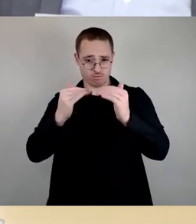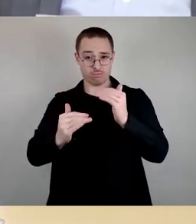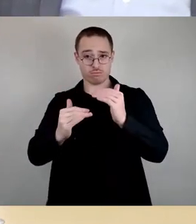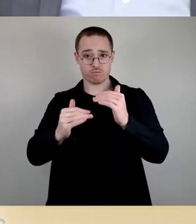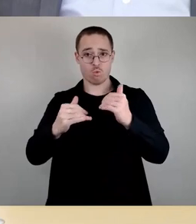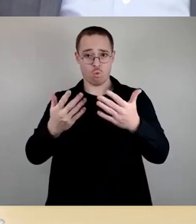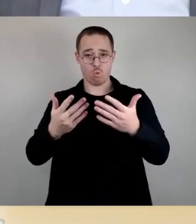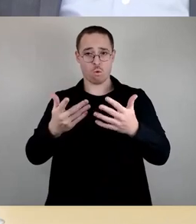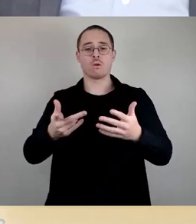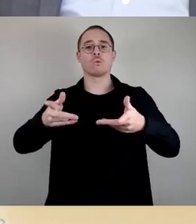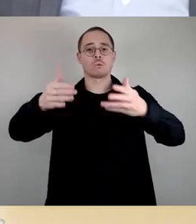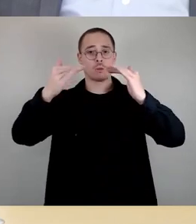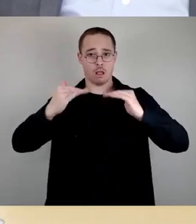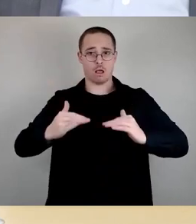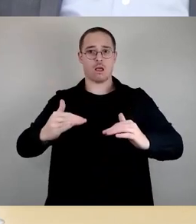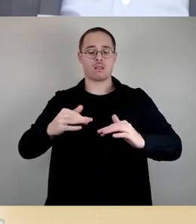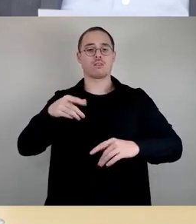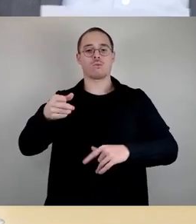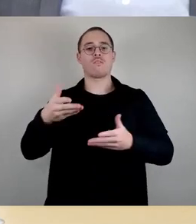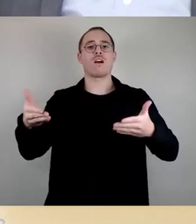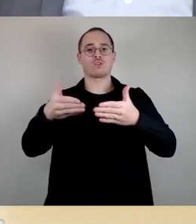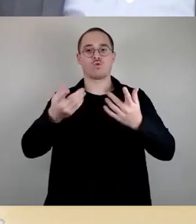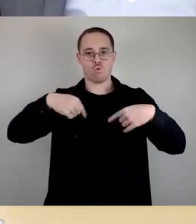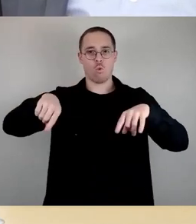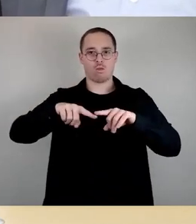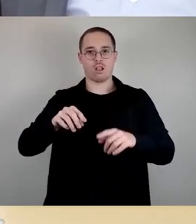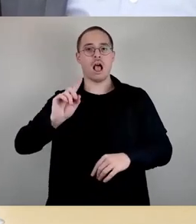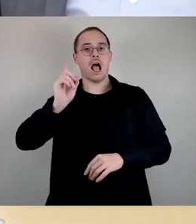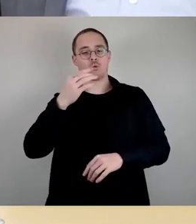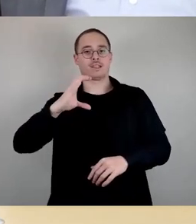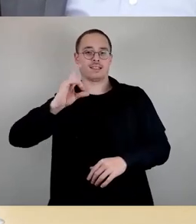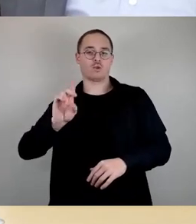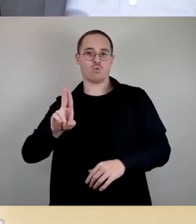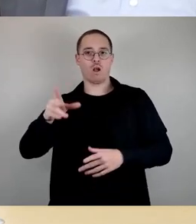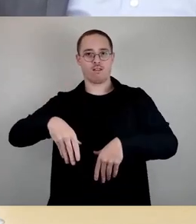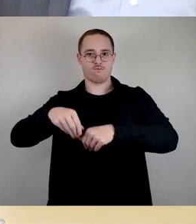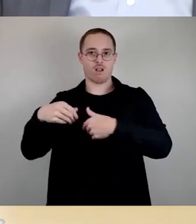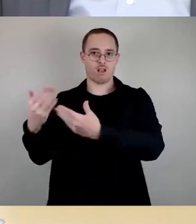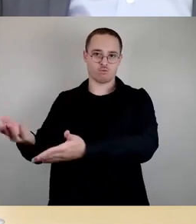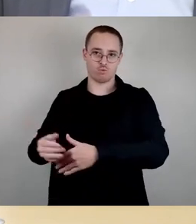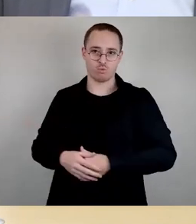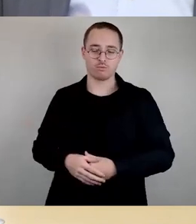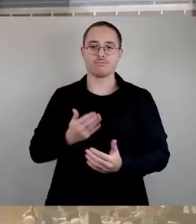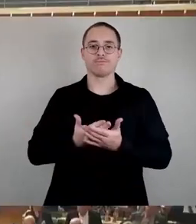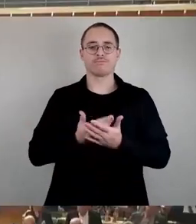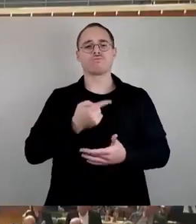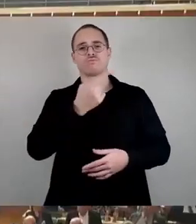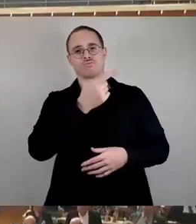Danach gehen wir in die Fraktionsrunde. Das würde ebenso mit der CDU starten. In diesem Sinne erst einmal Herr Kühn zur Einbringung.